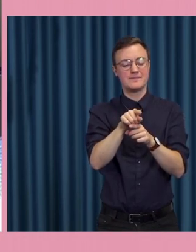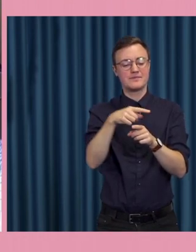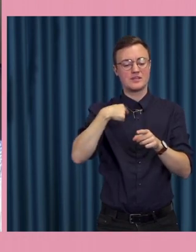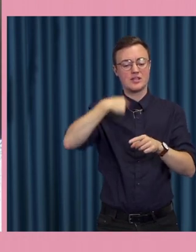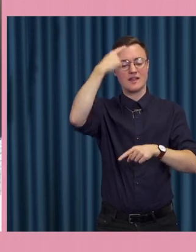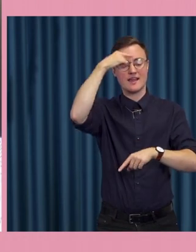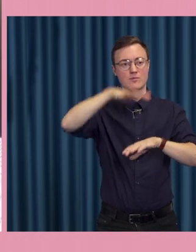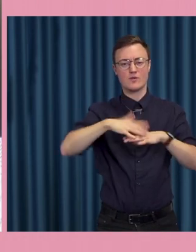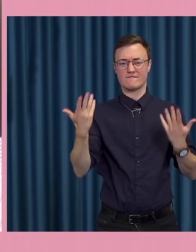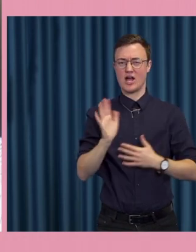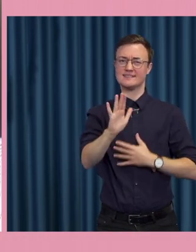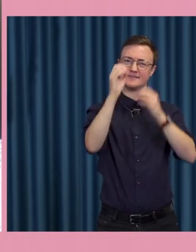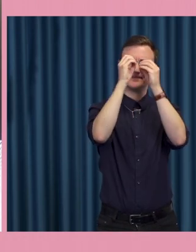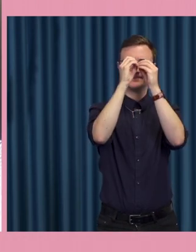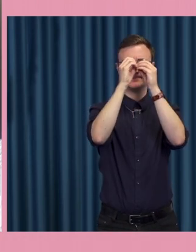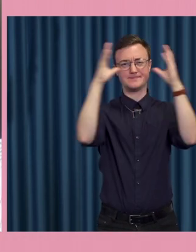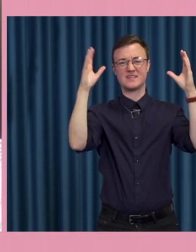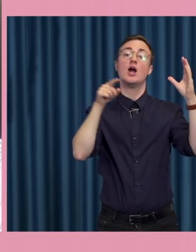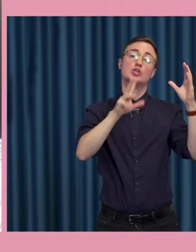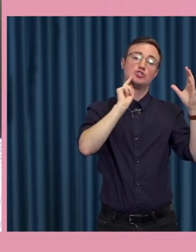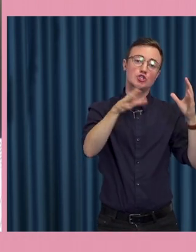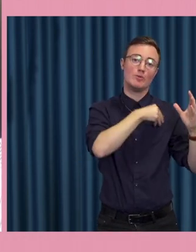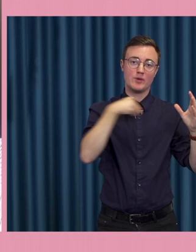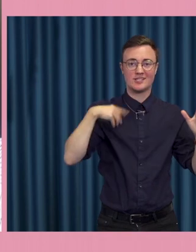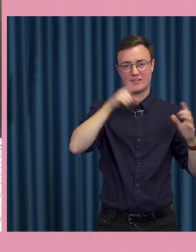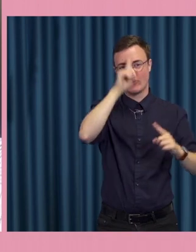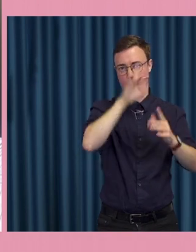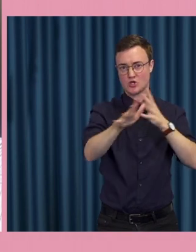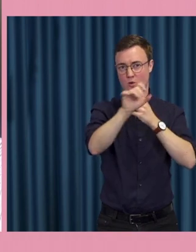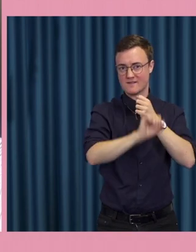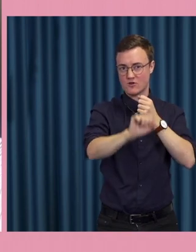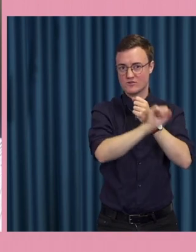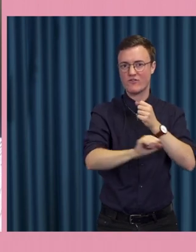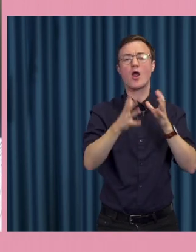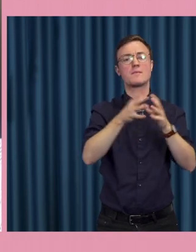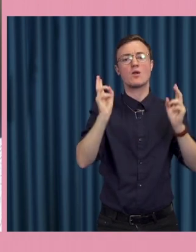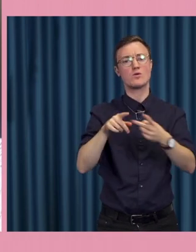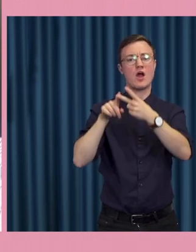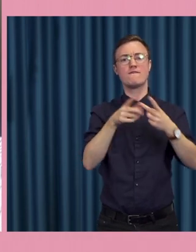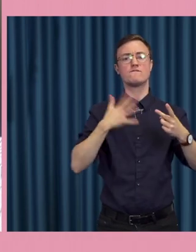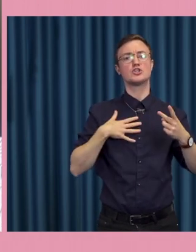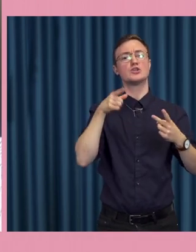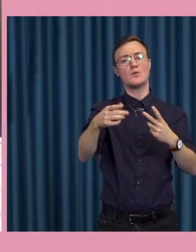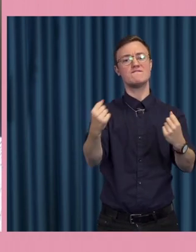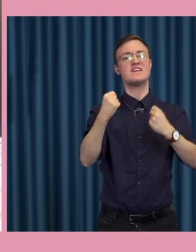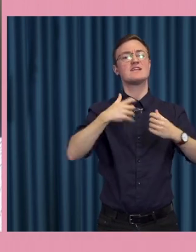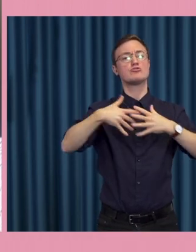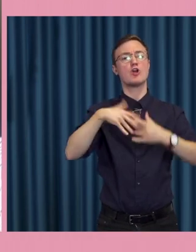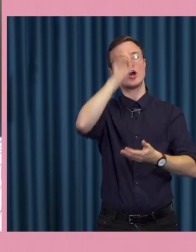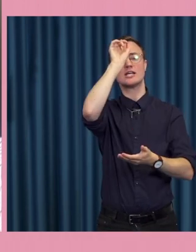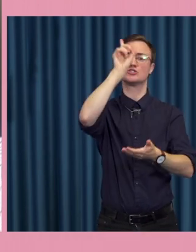vad tänker du förutom just en ny myndighet för psykologiskt försvar vad tror du är viktigt att göra för att komma